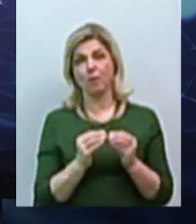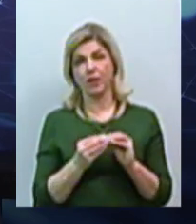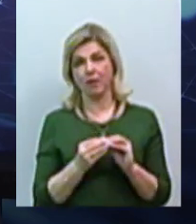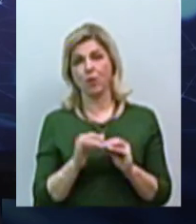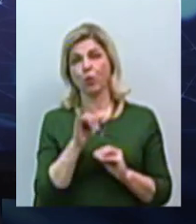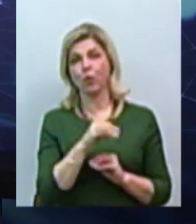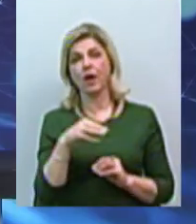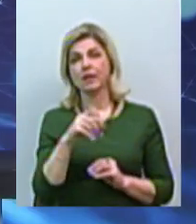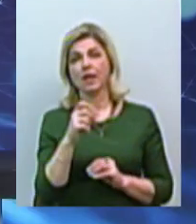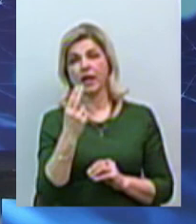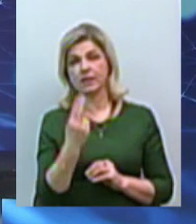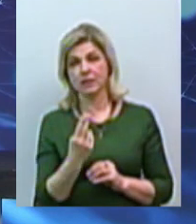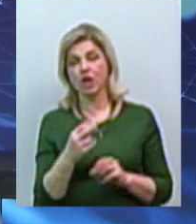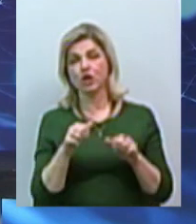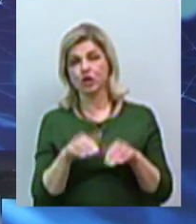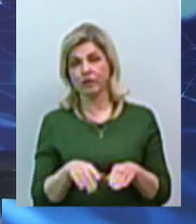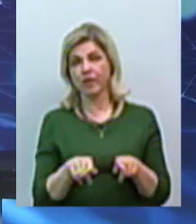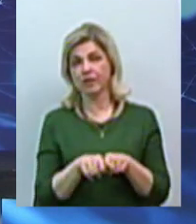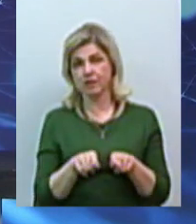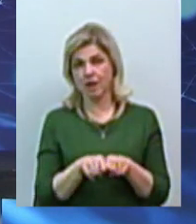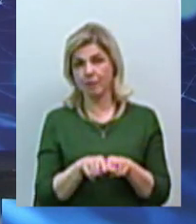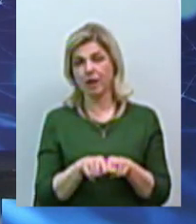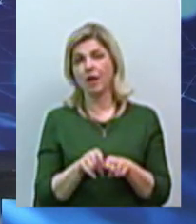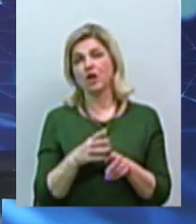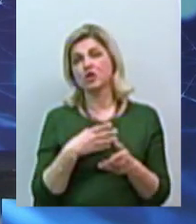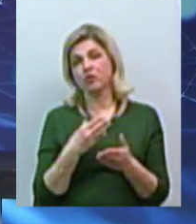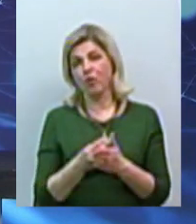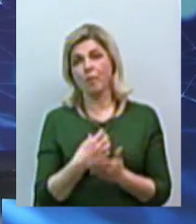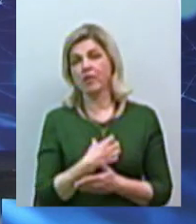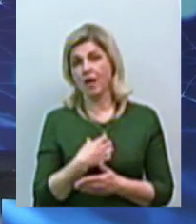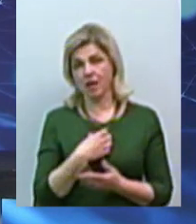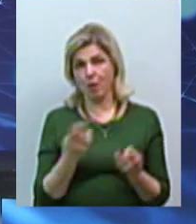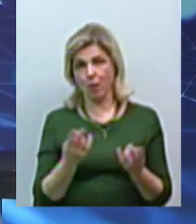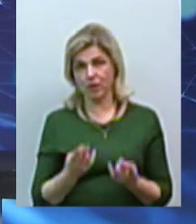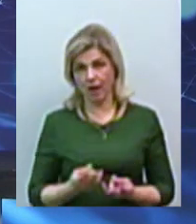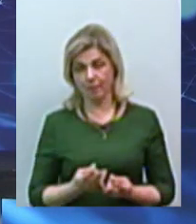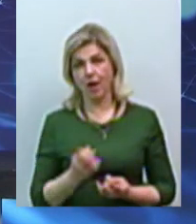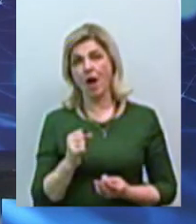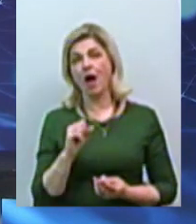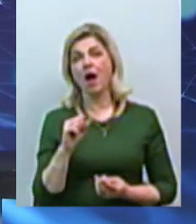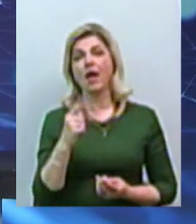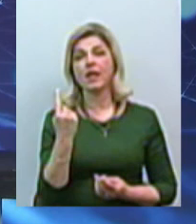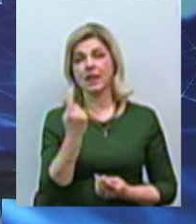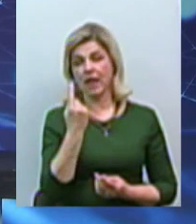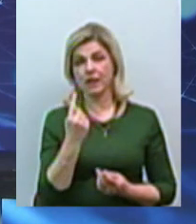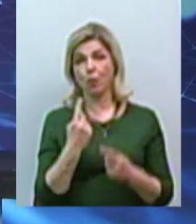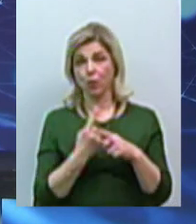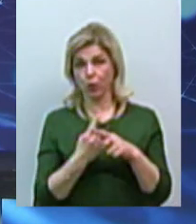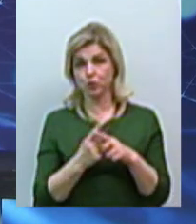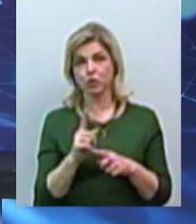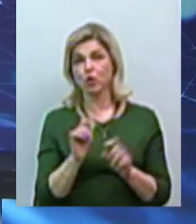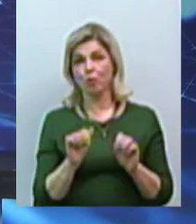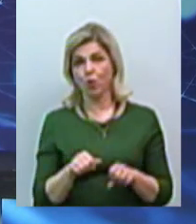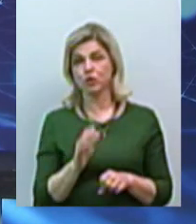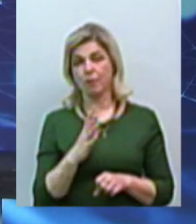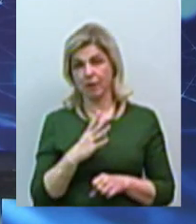у ТЕЦ вирішувати так само якісь свої нагальні потреби. Але єдиний плюс, який може бути, що